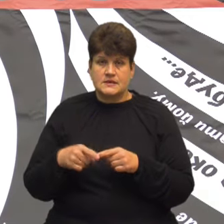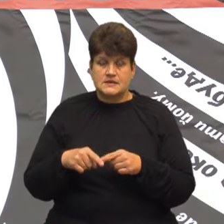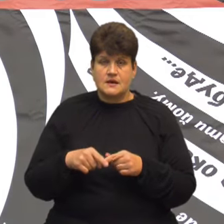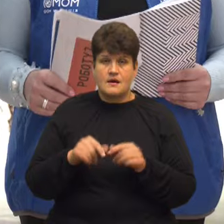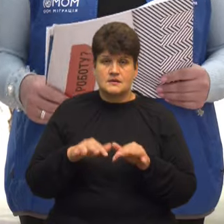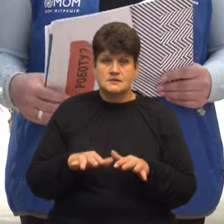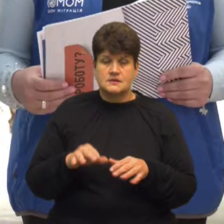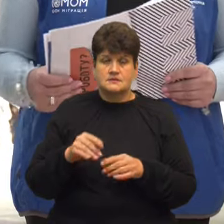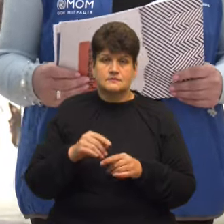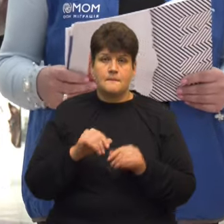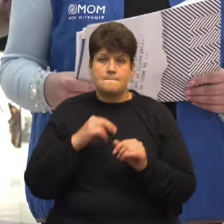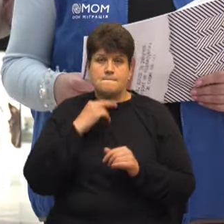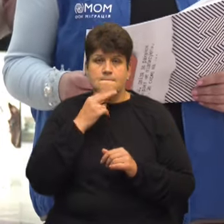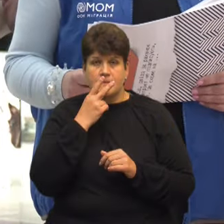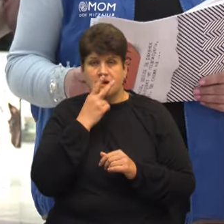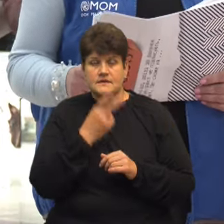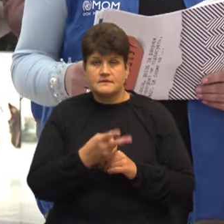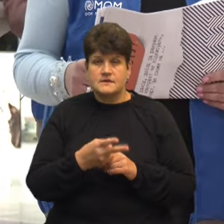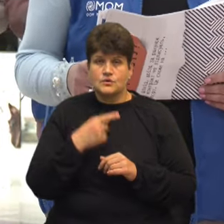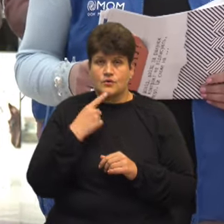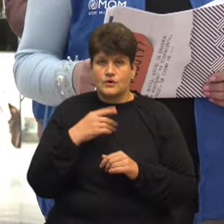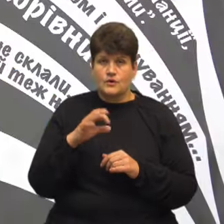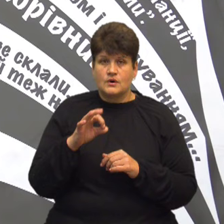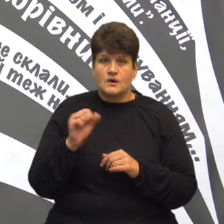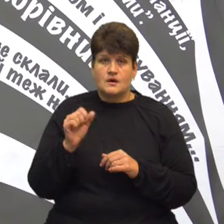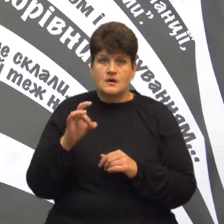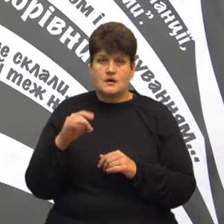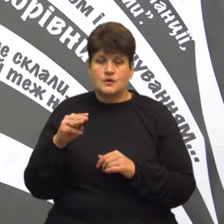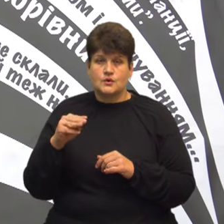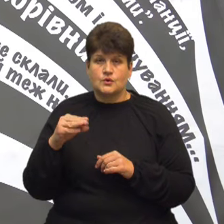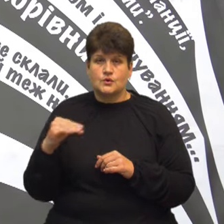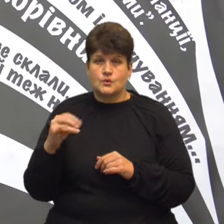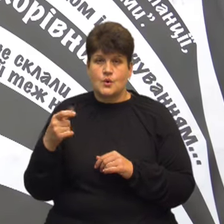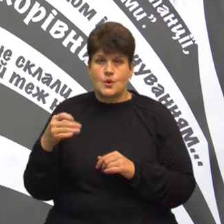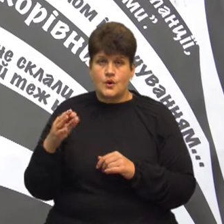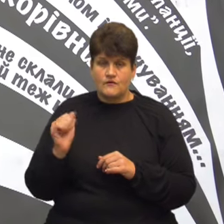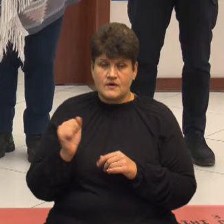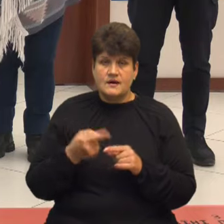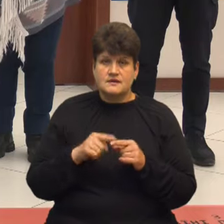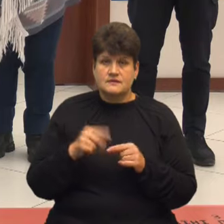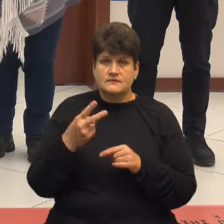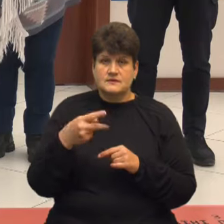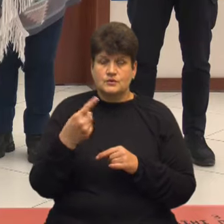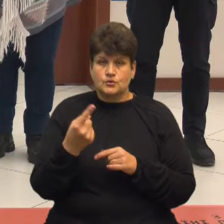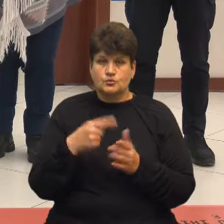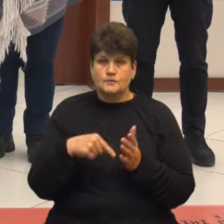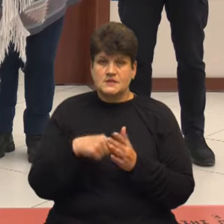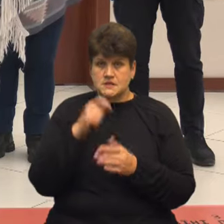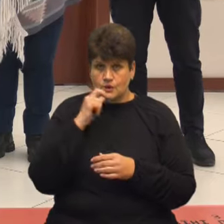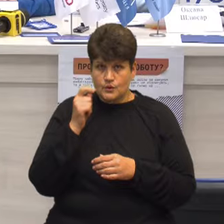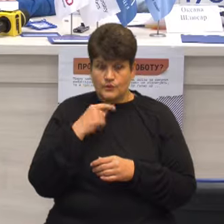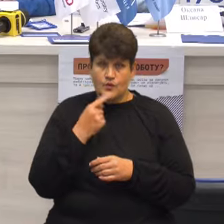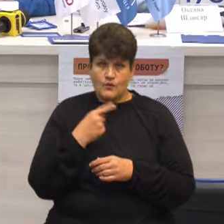каже представниця міжнародної організації з міграції Ольга Артюхова Такі плакати розгортають у 21-му місті України, каже Ольга